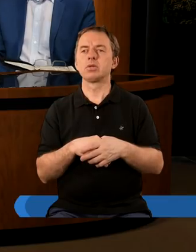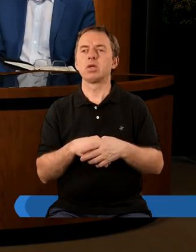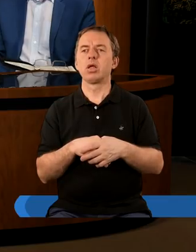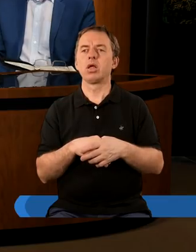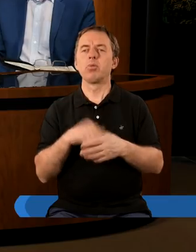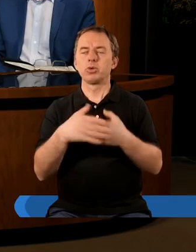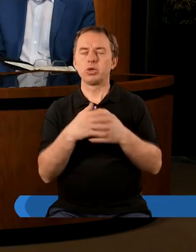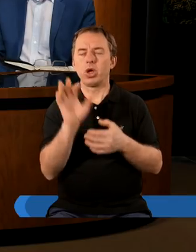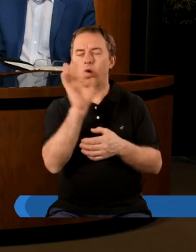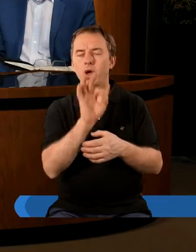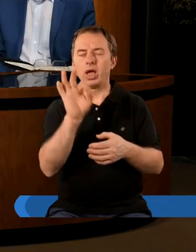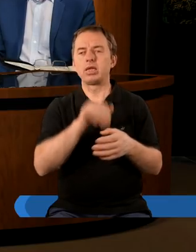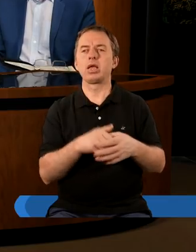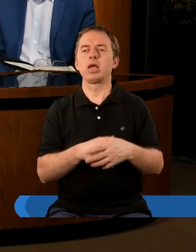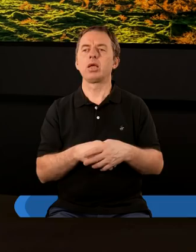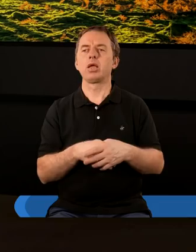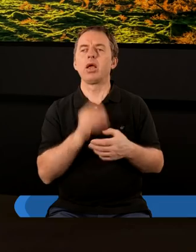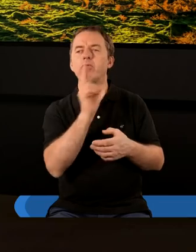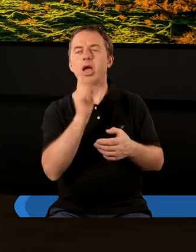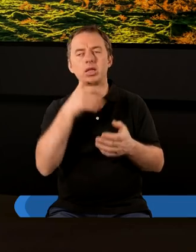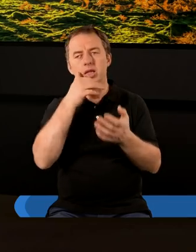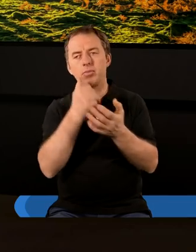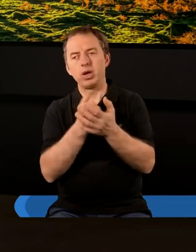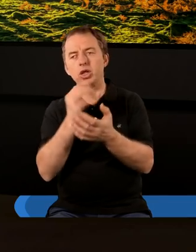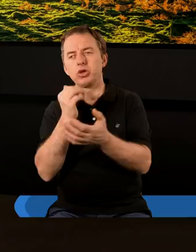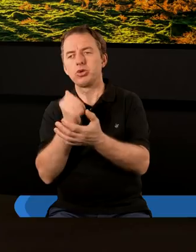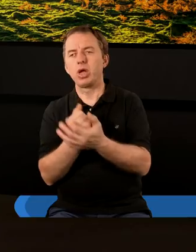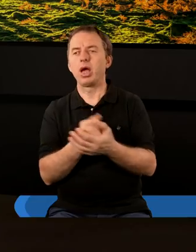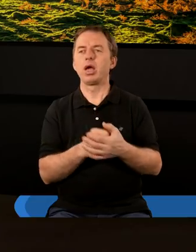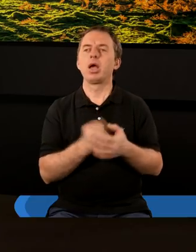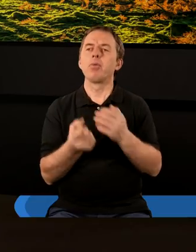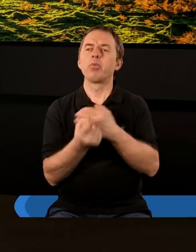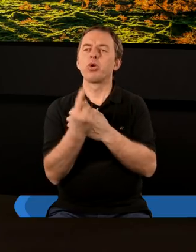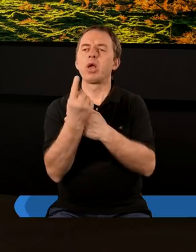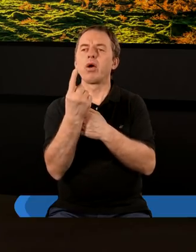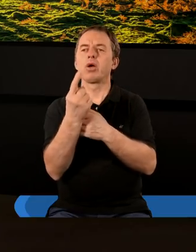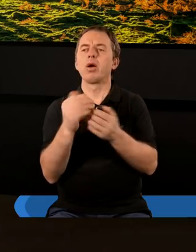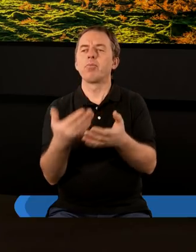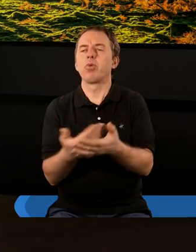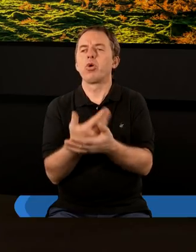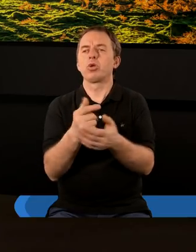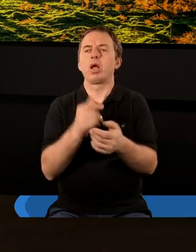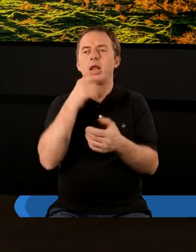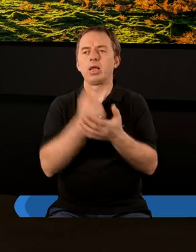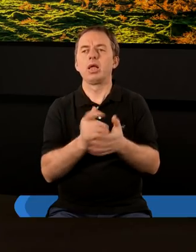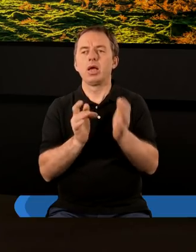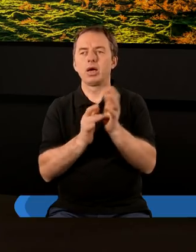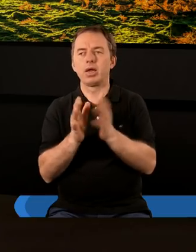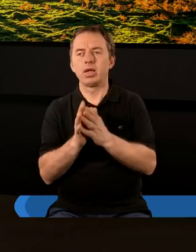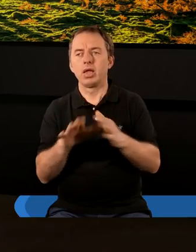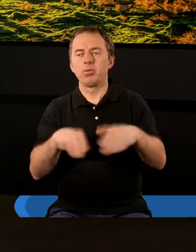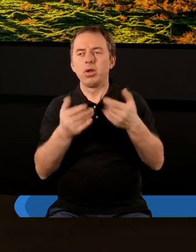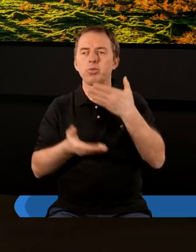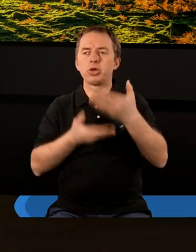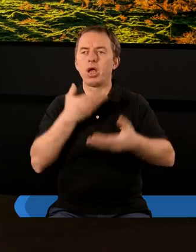Może przy tej okazji w każdym liście pojawia się na początku tego listu, gdy Chrystus